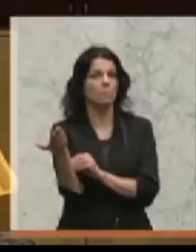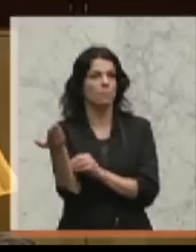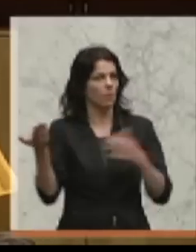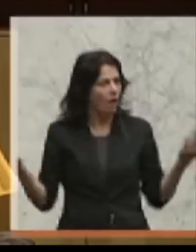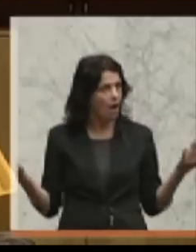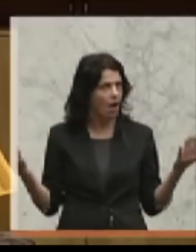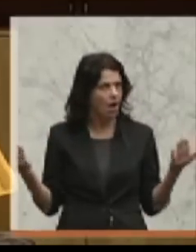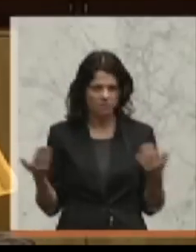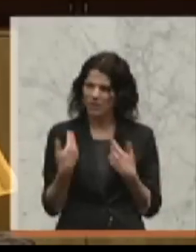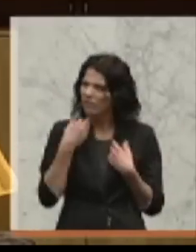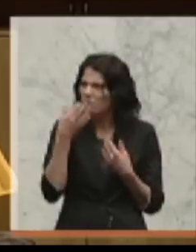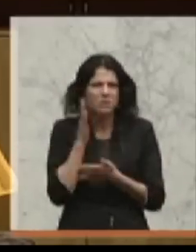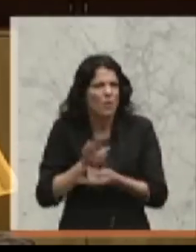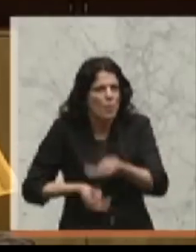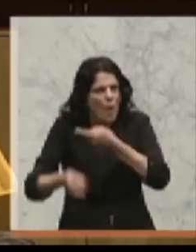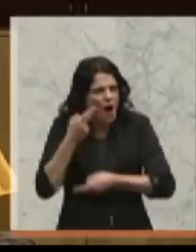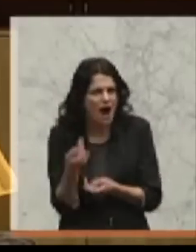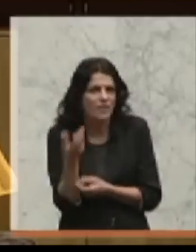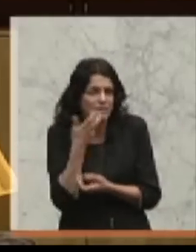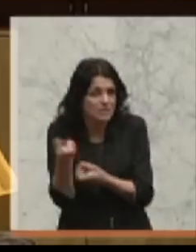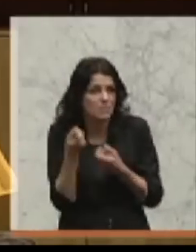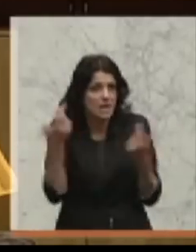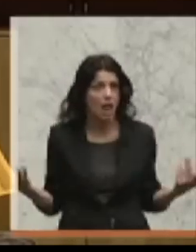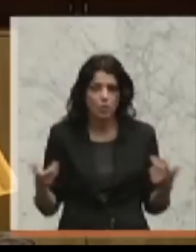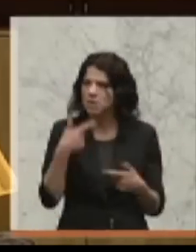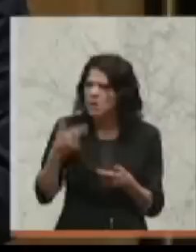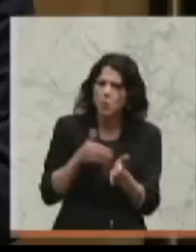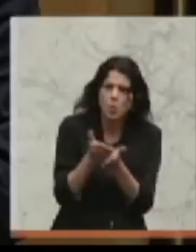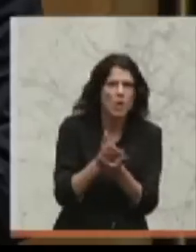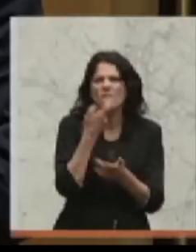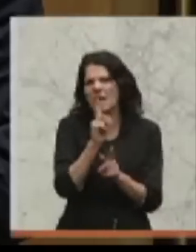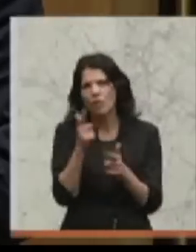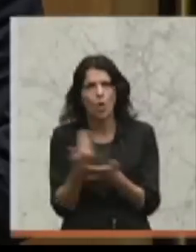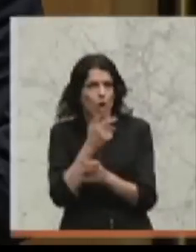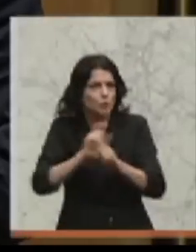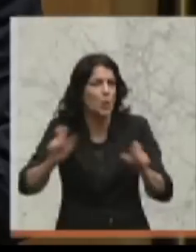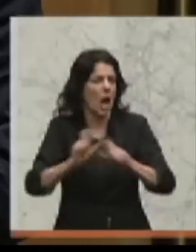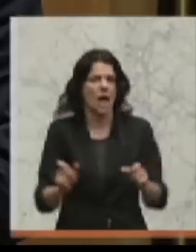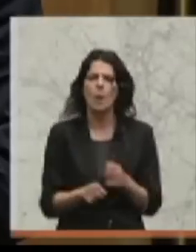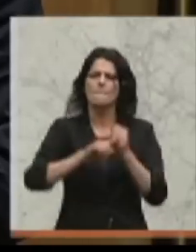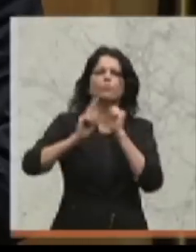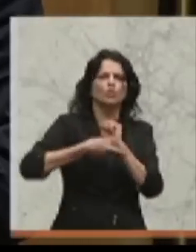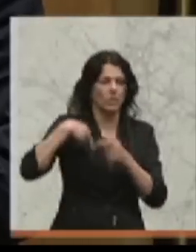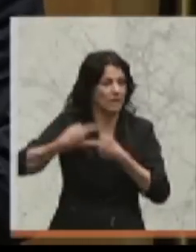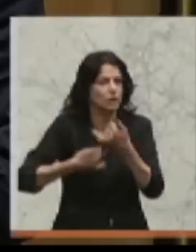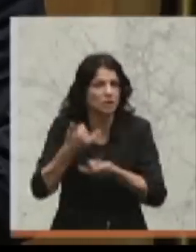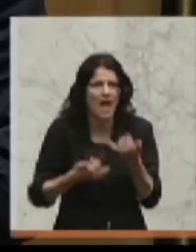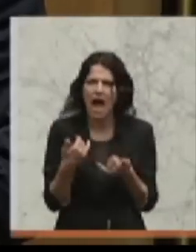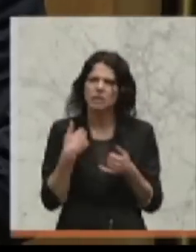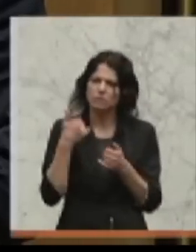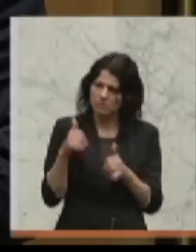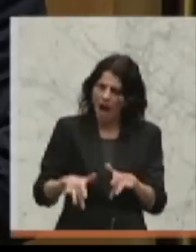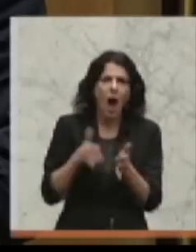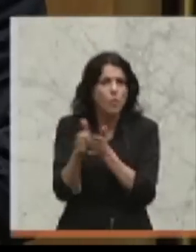Wo wollen Sie das denn hernehmen? Dann sagen Sie permanent, wir dürfen keine neuen Schulden machen. Das Budget des nächsten Jahres hat Ausgaben von